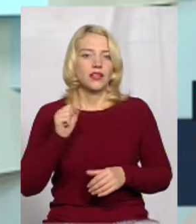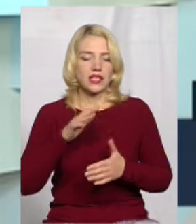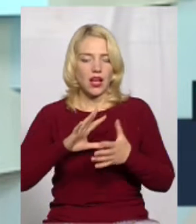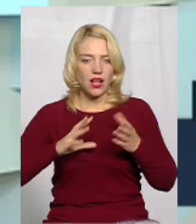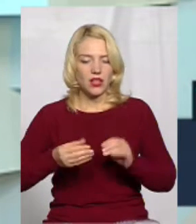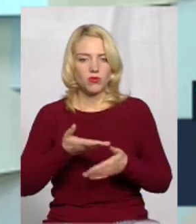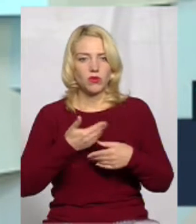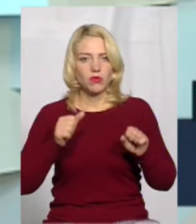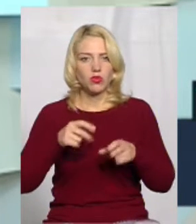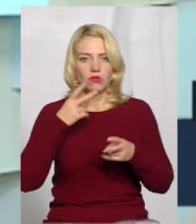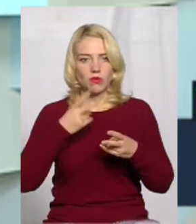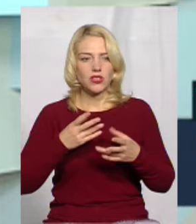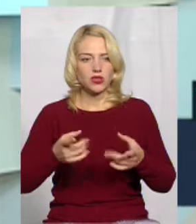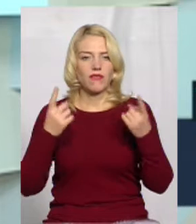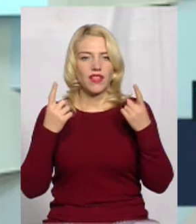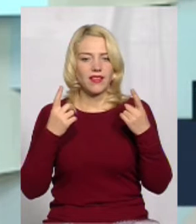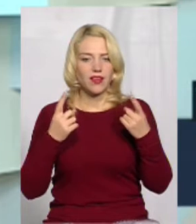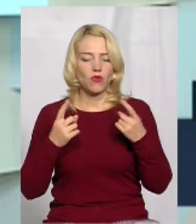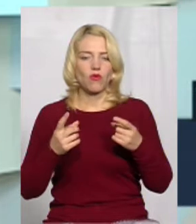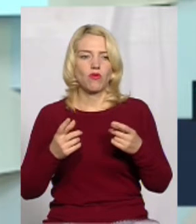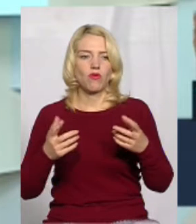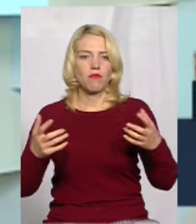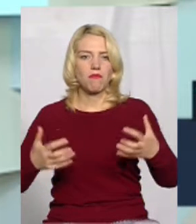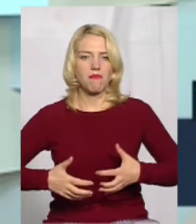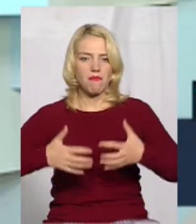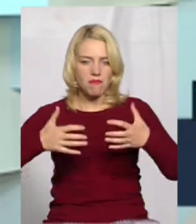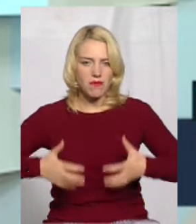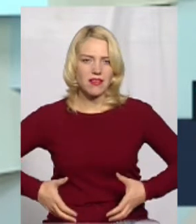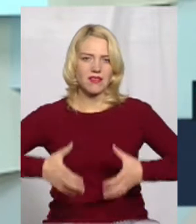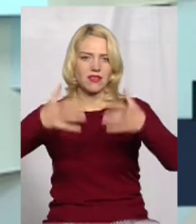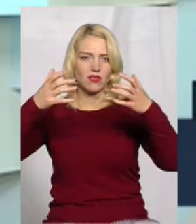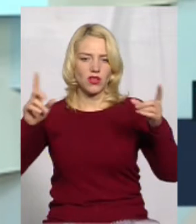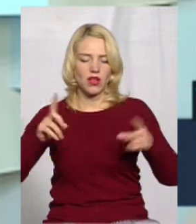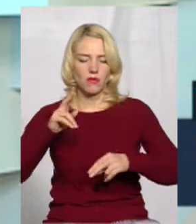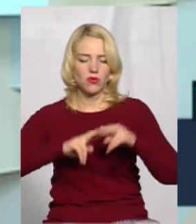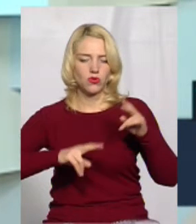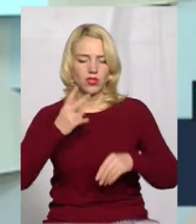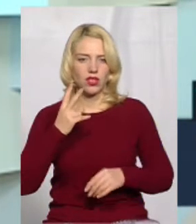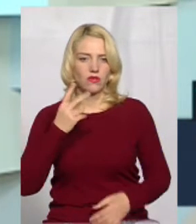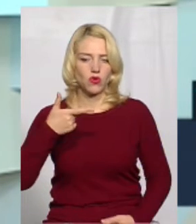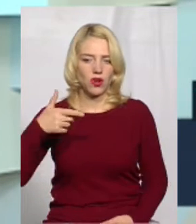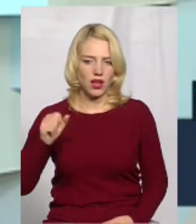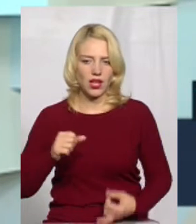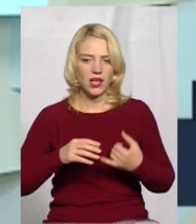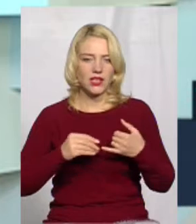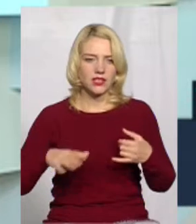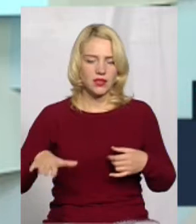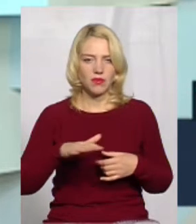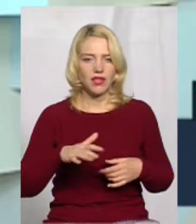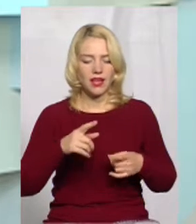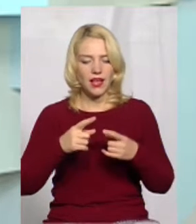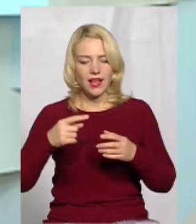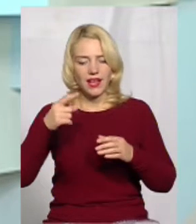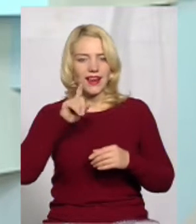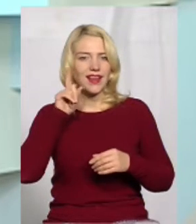можемо зараз побачити велику махіну, яка будується там практично на двох гектарах землі рекреаційного призначення. А якщо